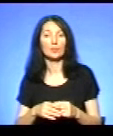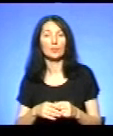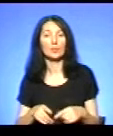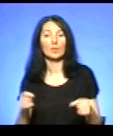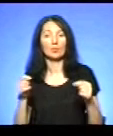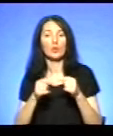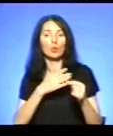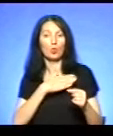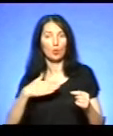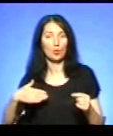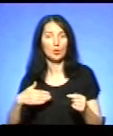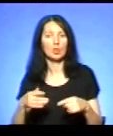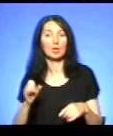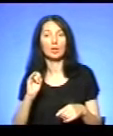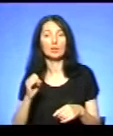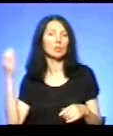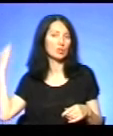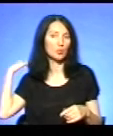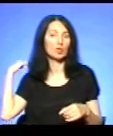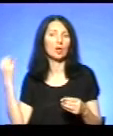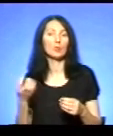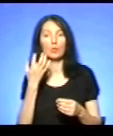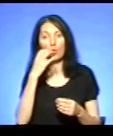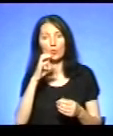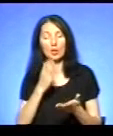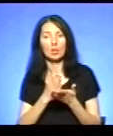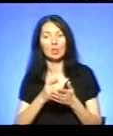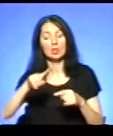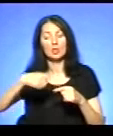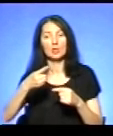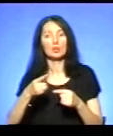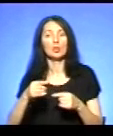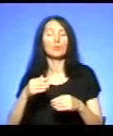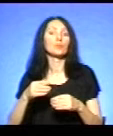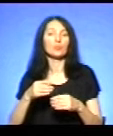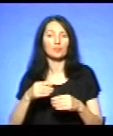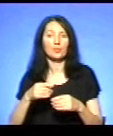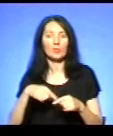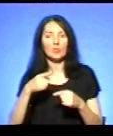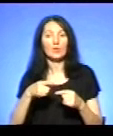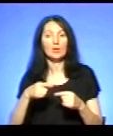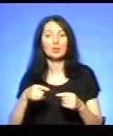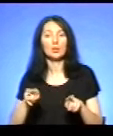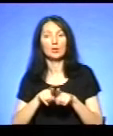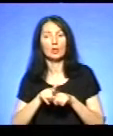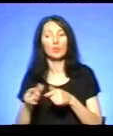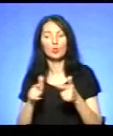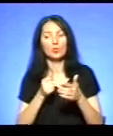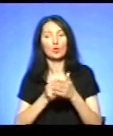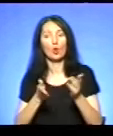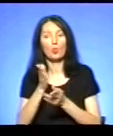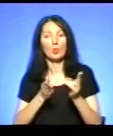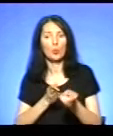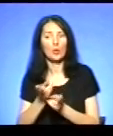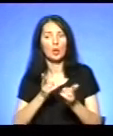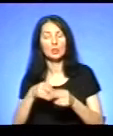відповідно, грудна клітка і спина. Наступним етапом готується пацієнт віком 61 рік, також контактне, свідомості,